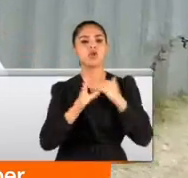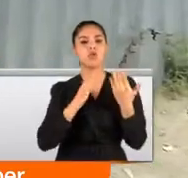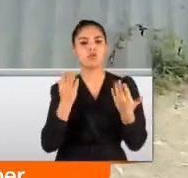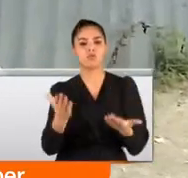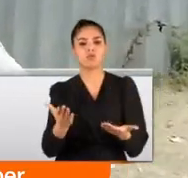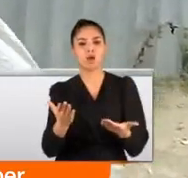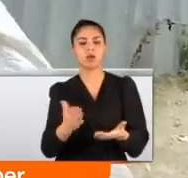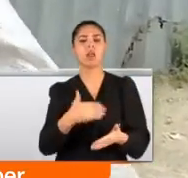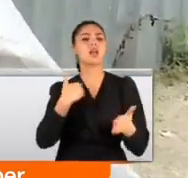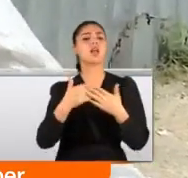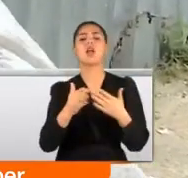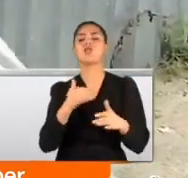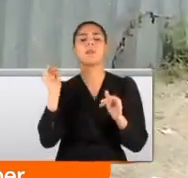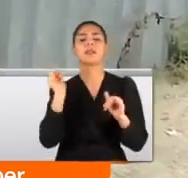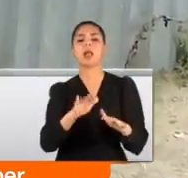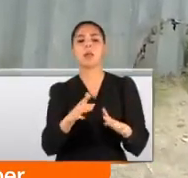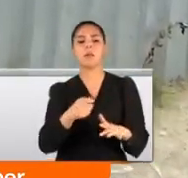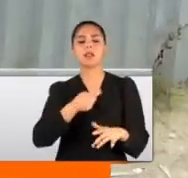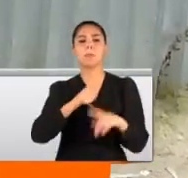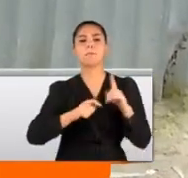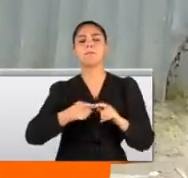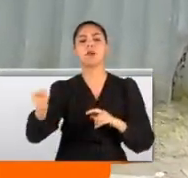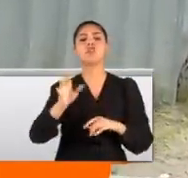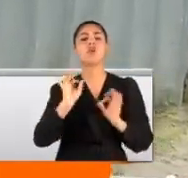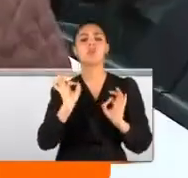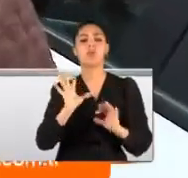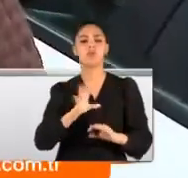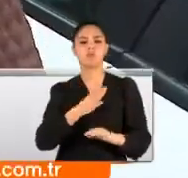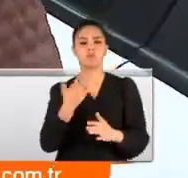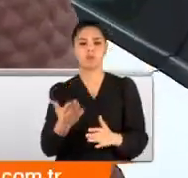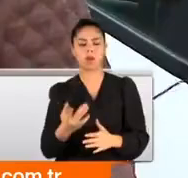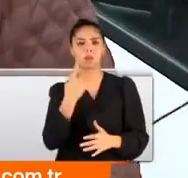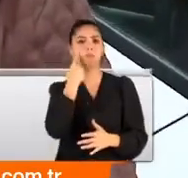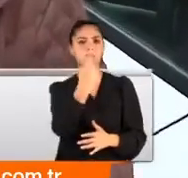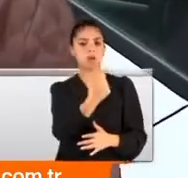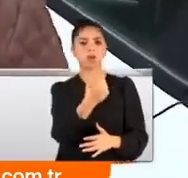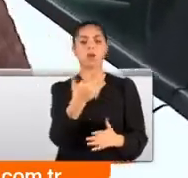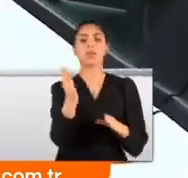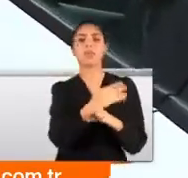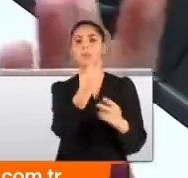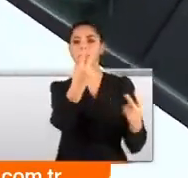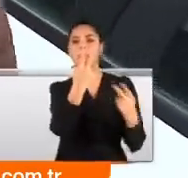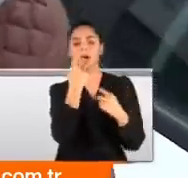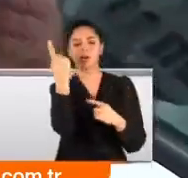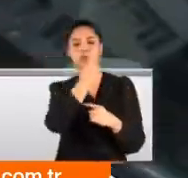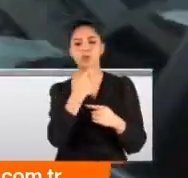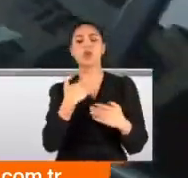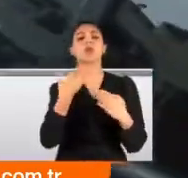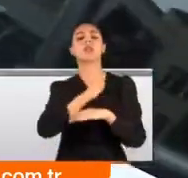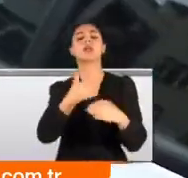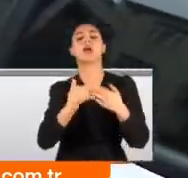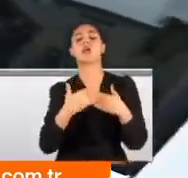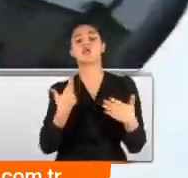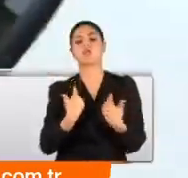Sinirlikten karışamazsın abla, bunu bıçağı öldürür. Hepsi buraya savaş geliyor. Bakıyorsun, yan baktın gittin. Onlara mı mücadele